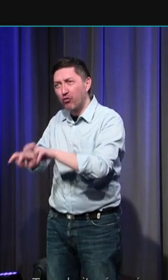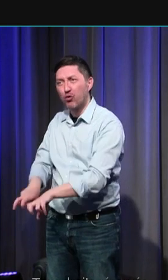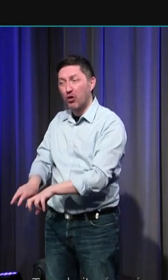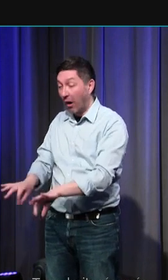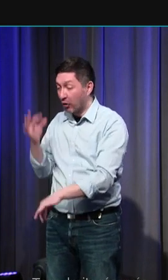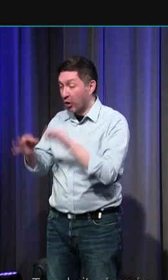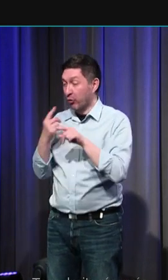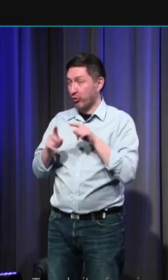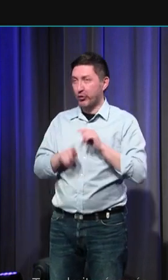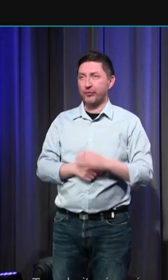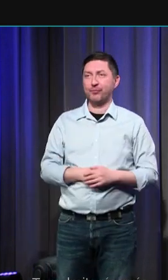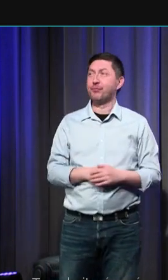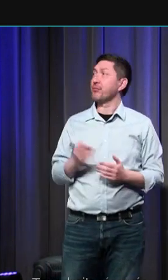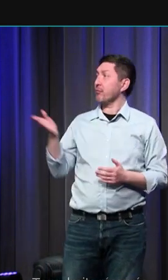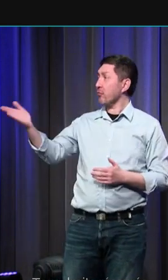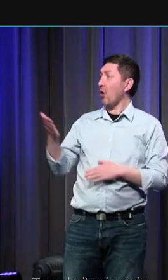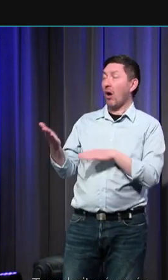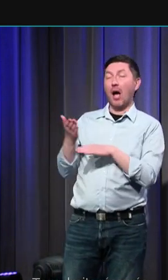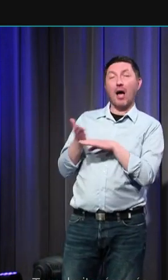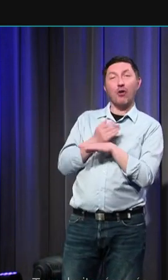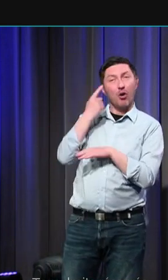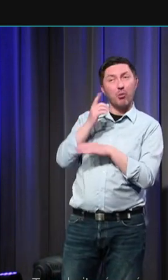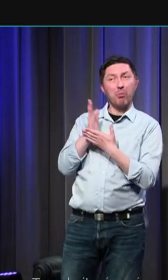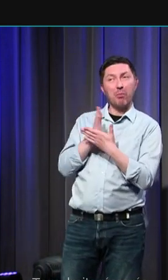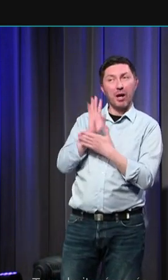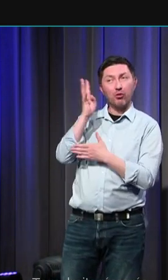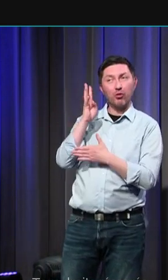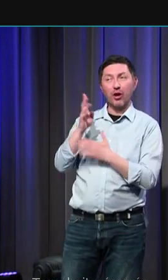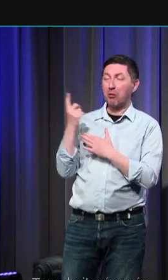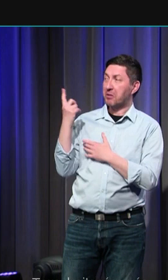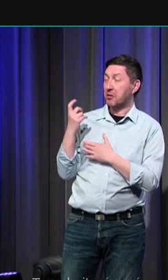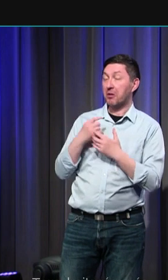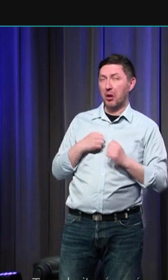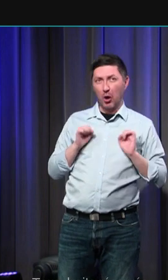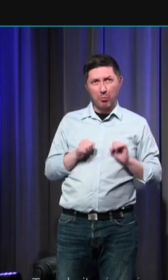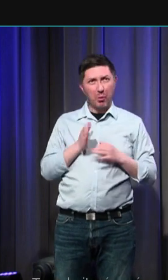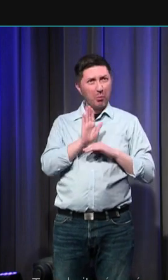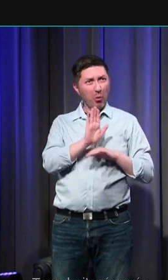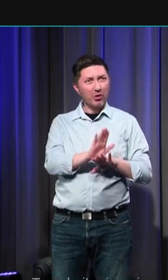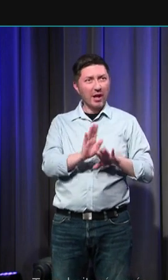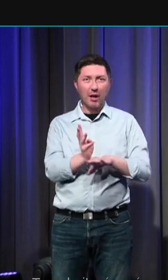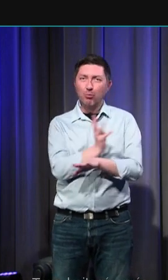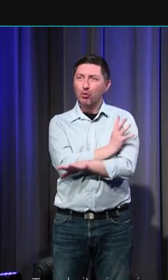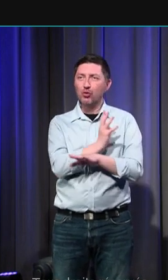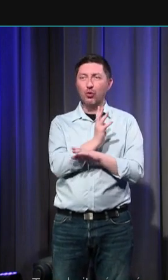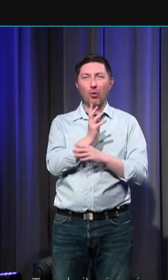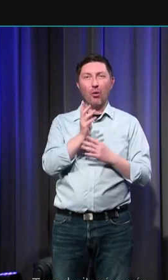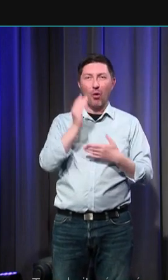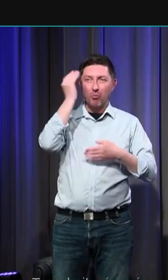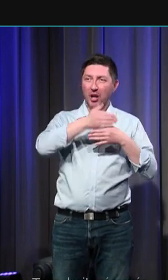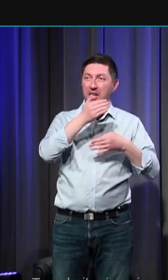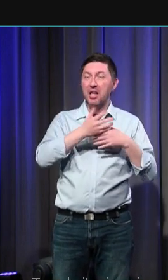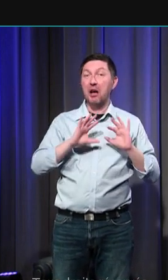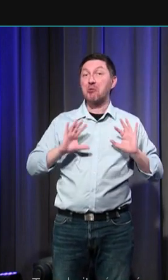que je pouvais avoir je pouvais traduire des émotions au Moyen Âge on a pensé à la